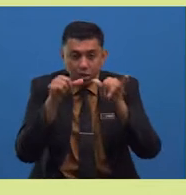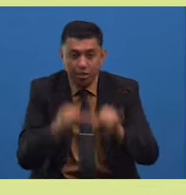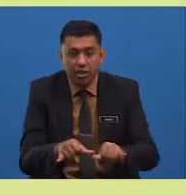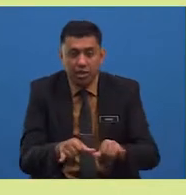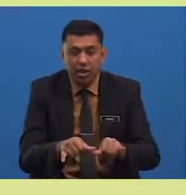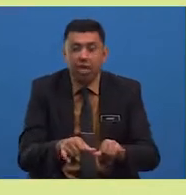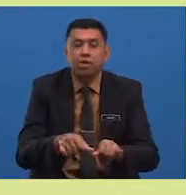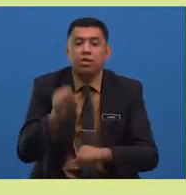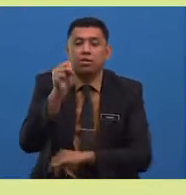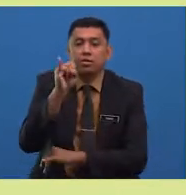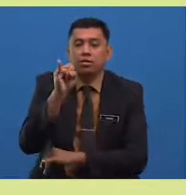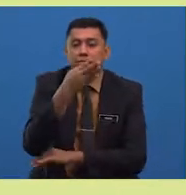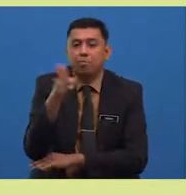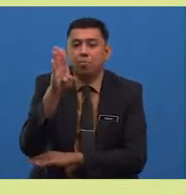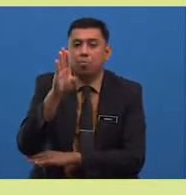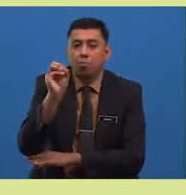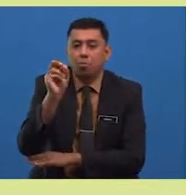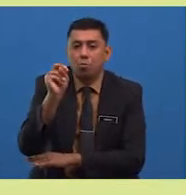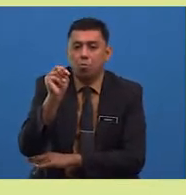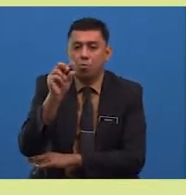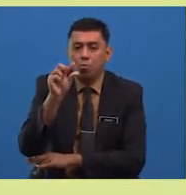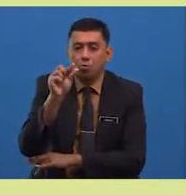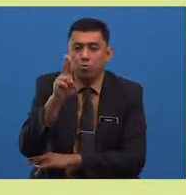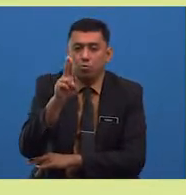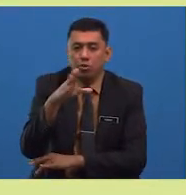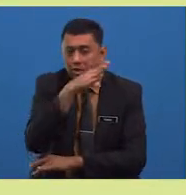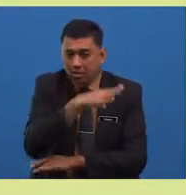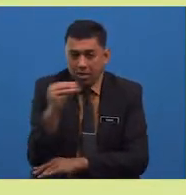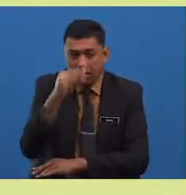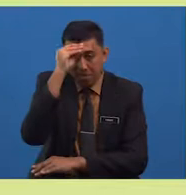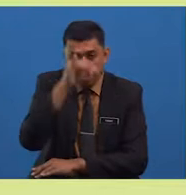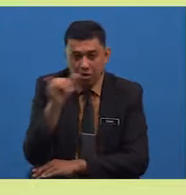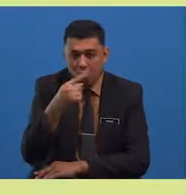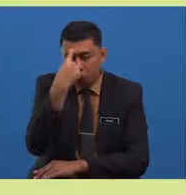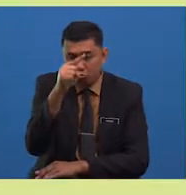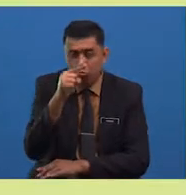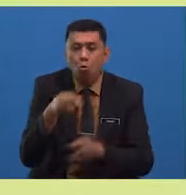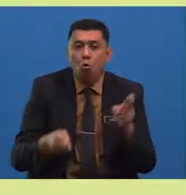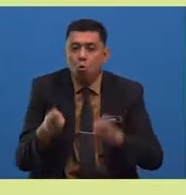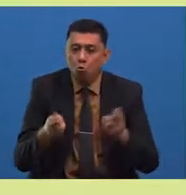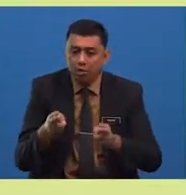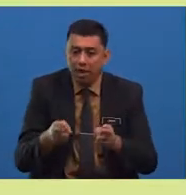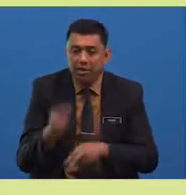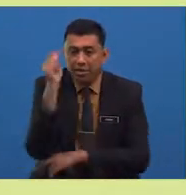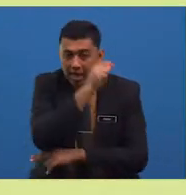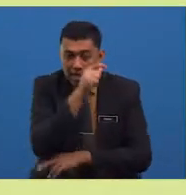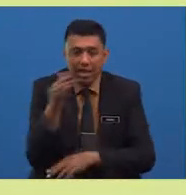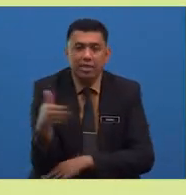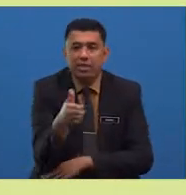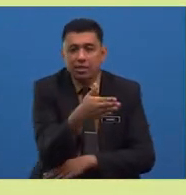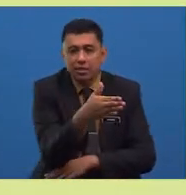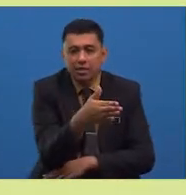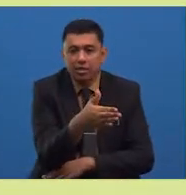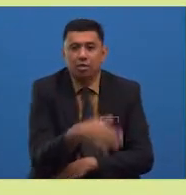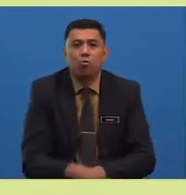bongsu dan abangnya untuk menguruskan ternakan kolam ikan bagi menampung keperluan